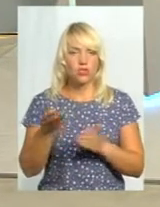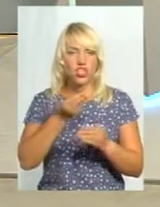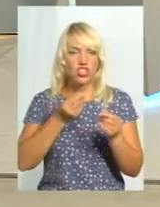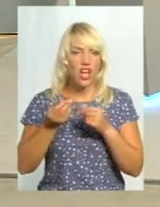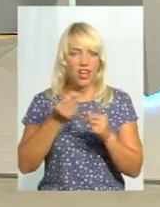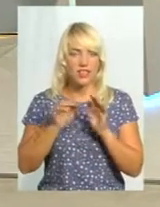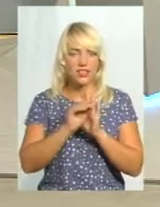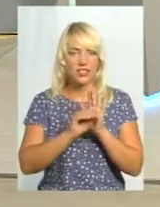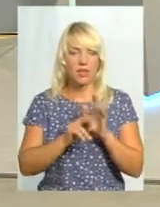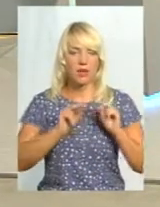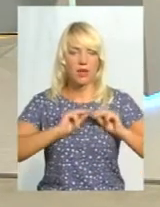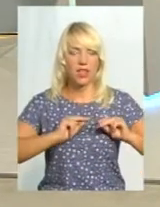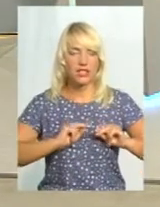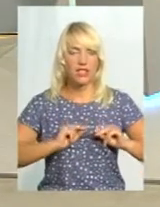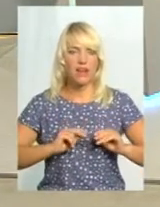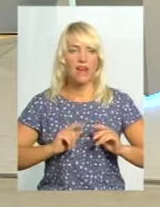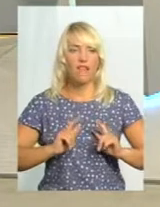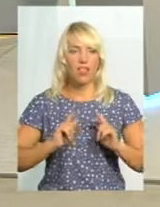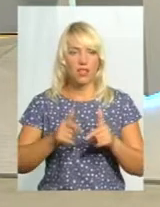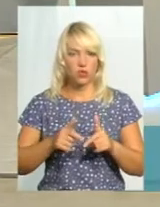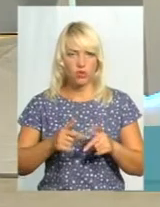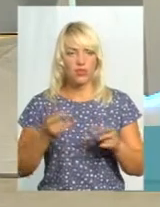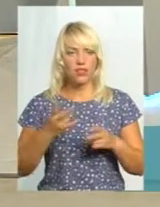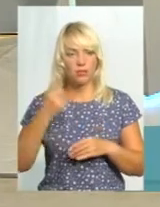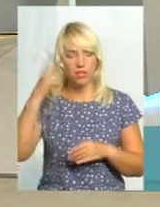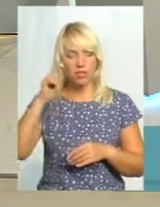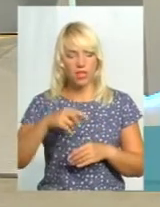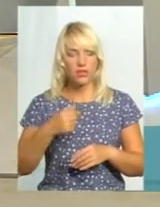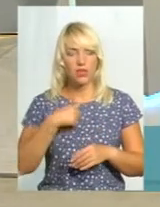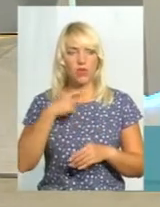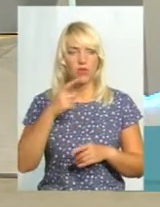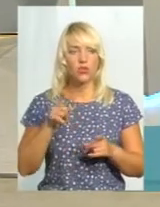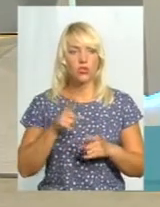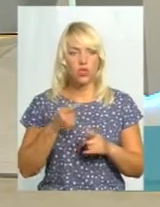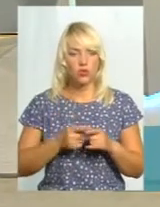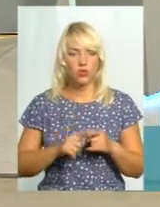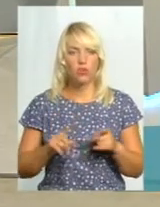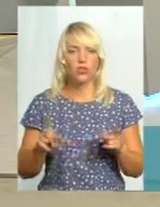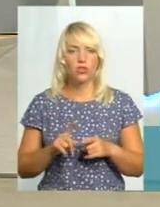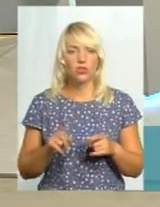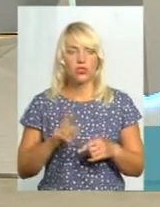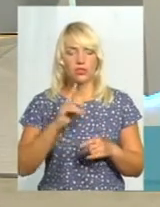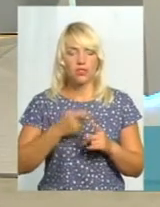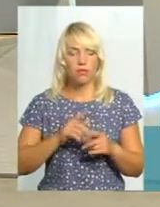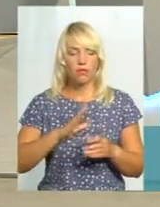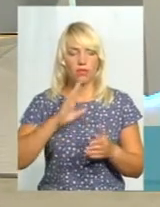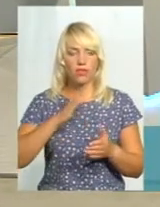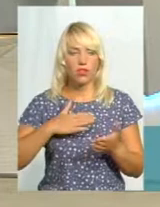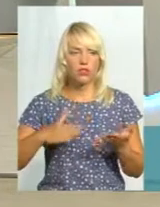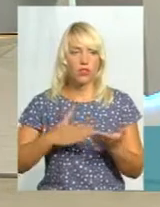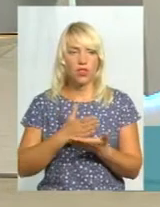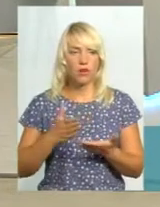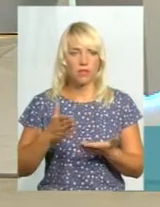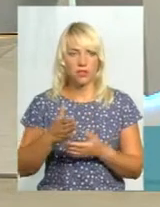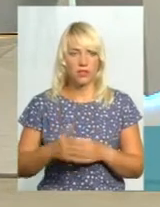працевлаштування також потрібно знати. Я вже наголошувала на тому, і що це було сьогодні в нашому лабіринті, якраз ці всі пастки були розставлені на